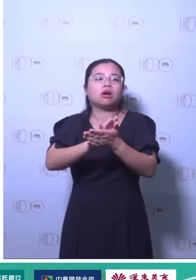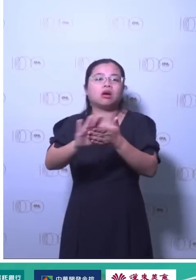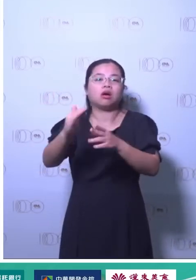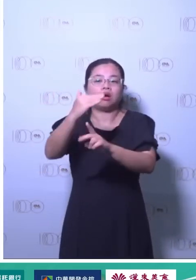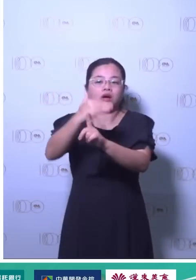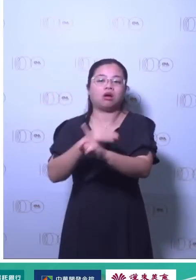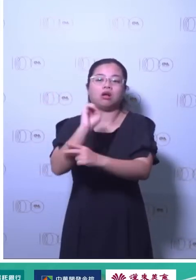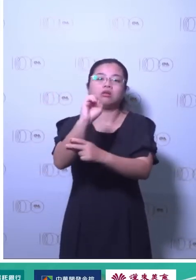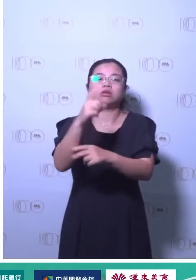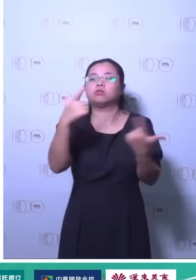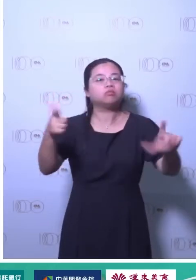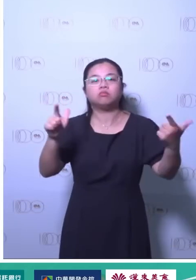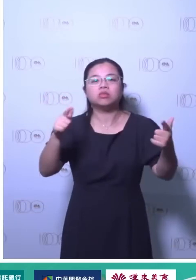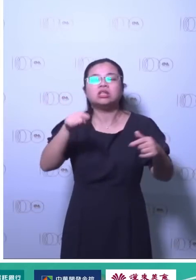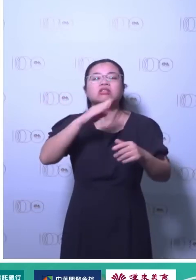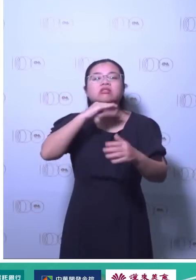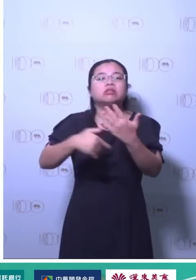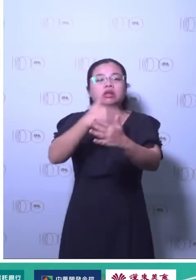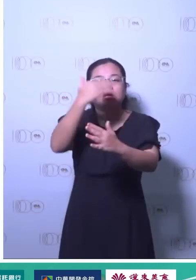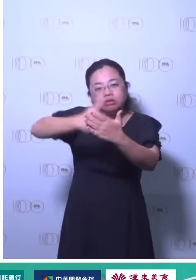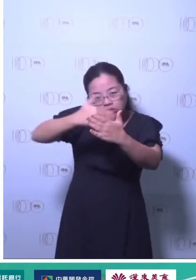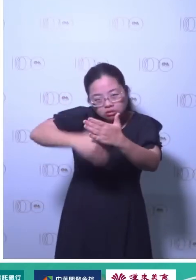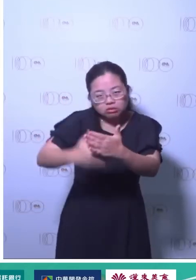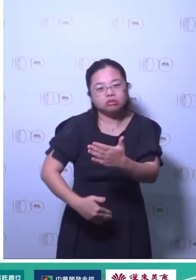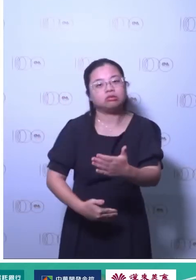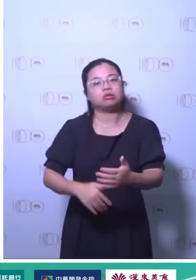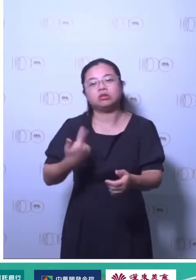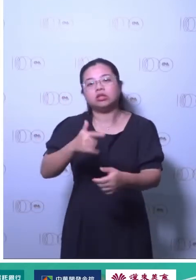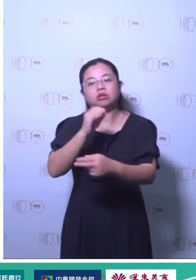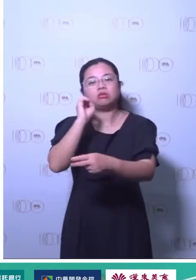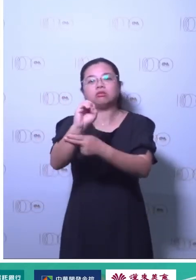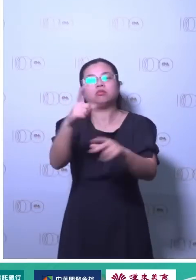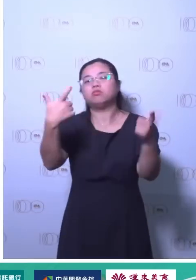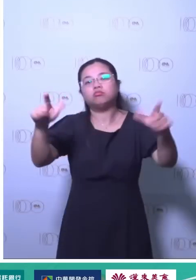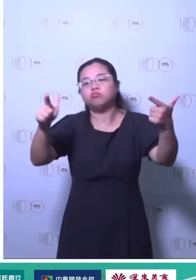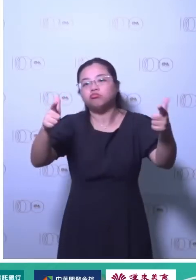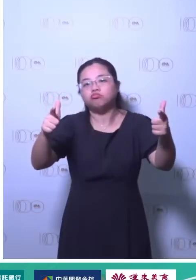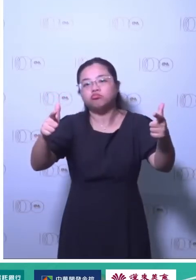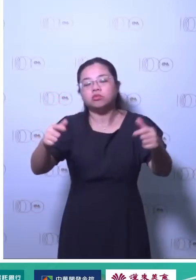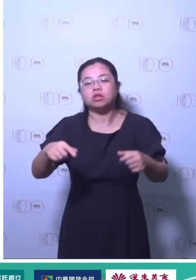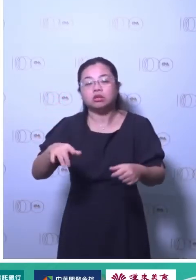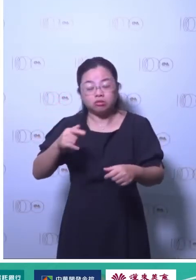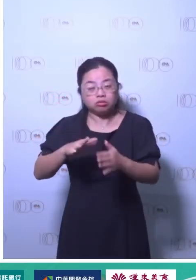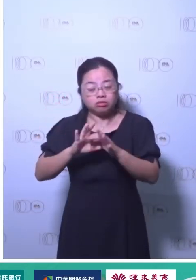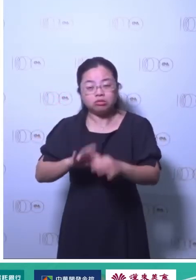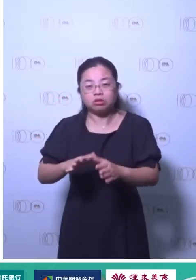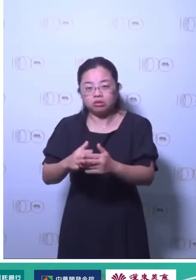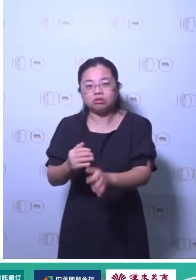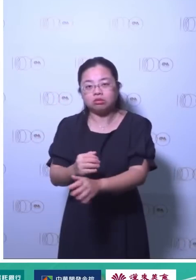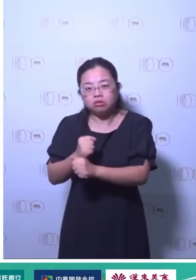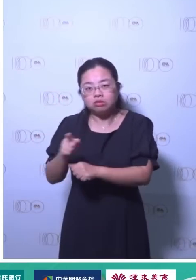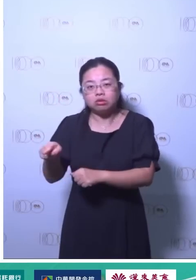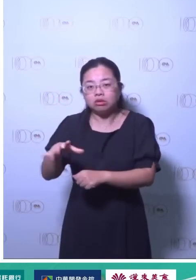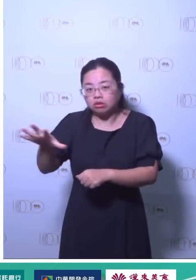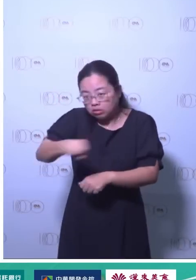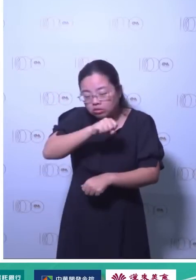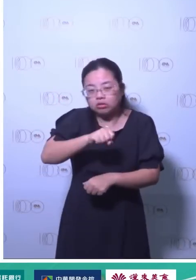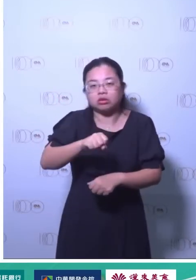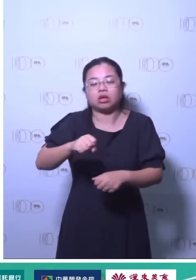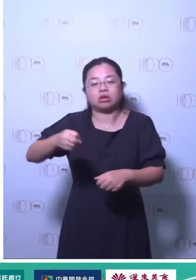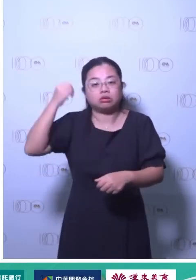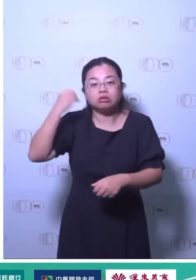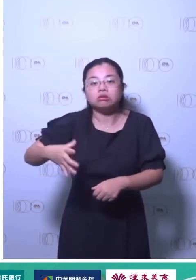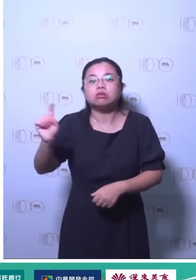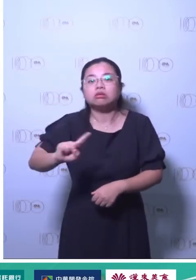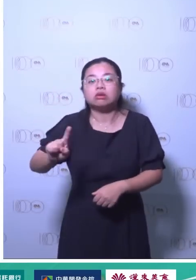做到净灵你今天如果只是做那些传统你印象中的换设备这件事你是做不到净灵的你是不